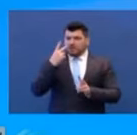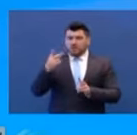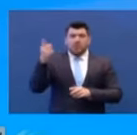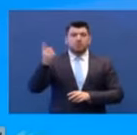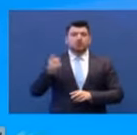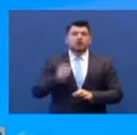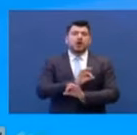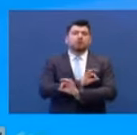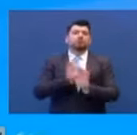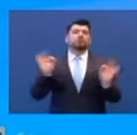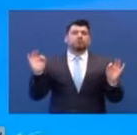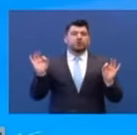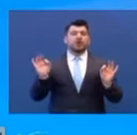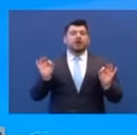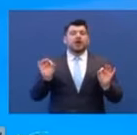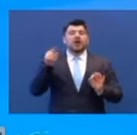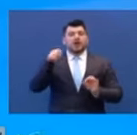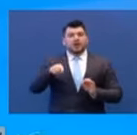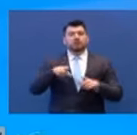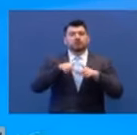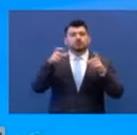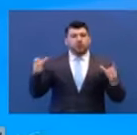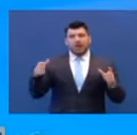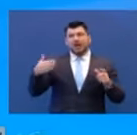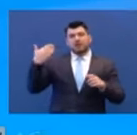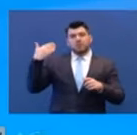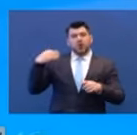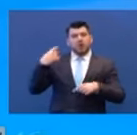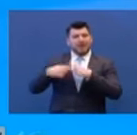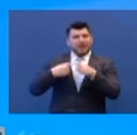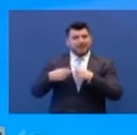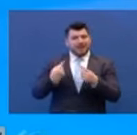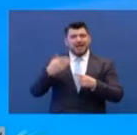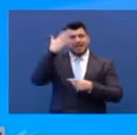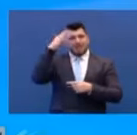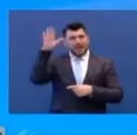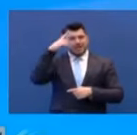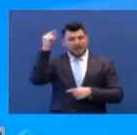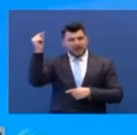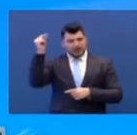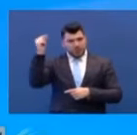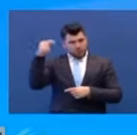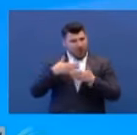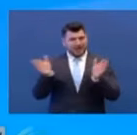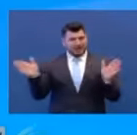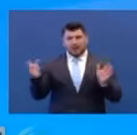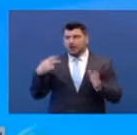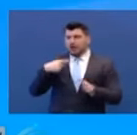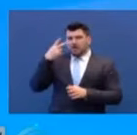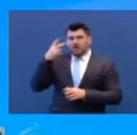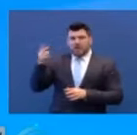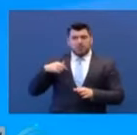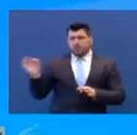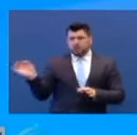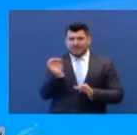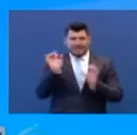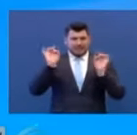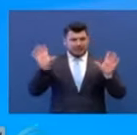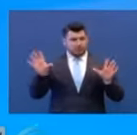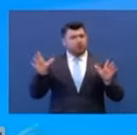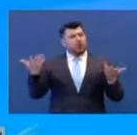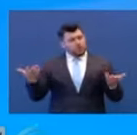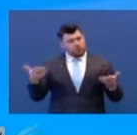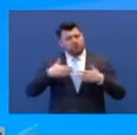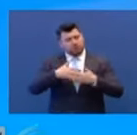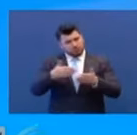Αναφορικά δε με τα σχολεία, η προηγούμενη εμπειρία από το άνοιγμα γυμνασίων και ηλικίων είναι πολύ ενθαρρυντική. Τα μέτρα προστασίας και